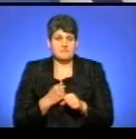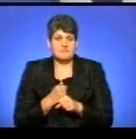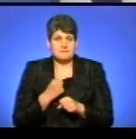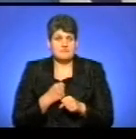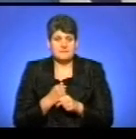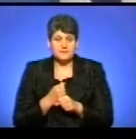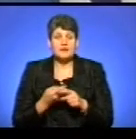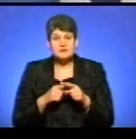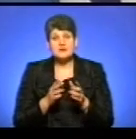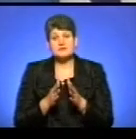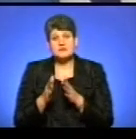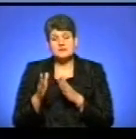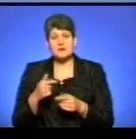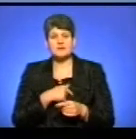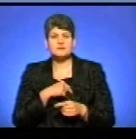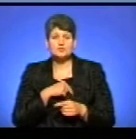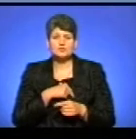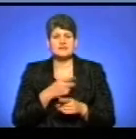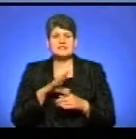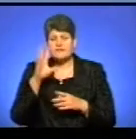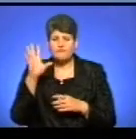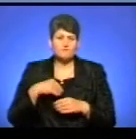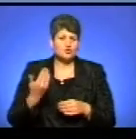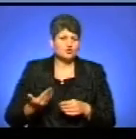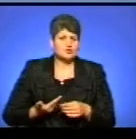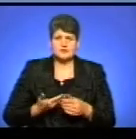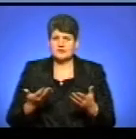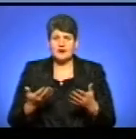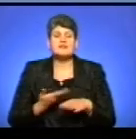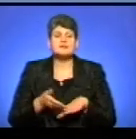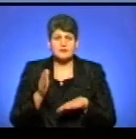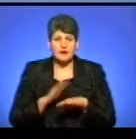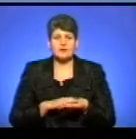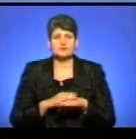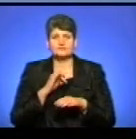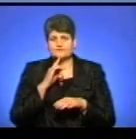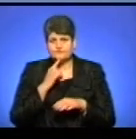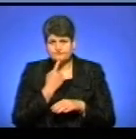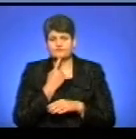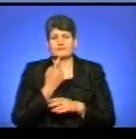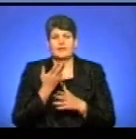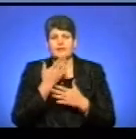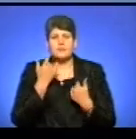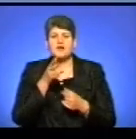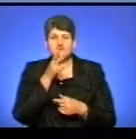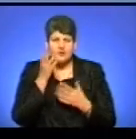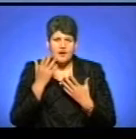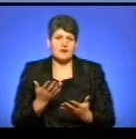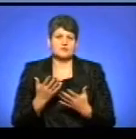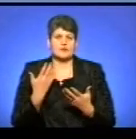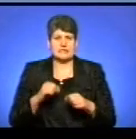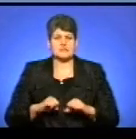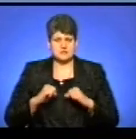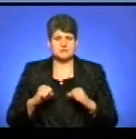вже система, розумієте? Це поклик души, це на все життя. Звичайно, тяжко, важко, днімає часу, як завжди, але